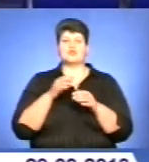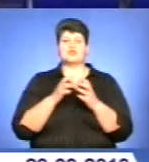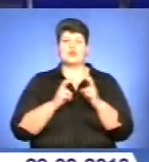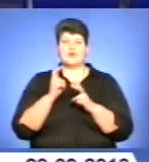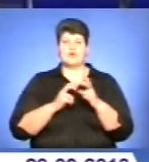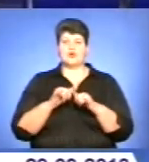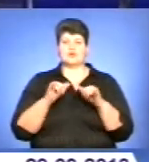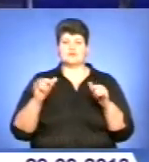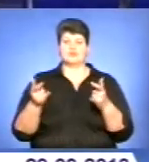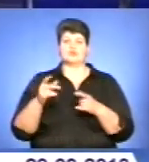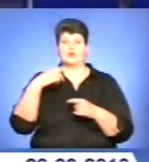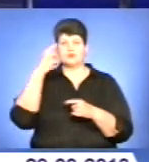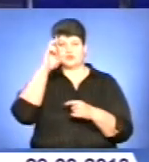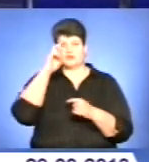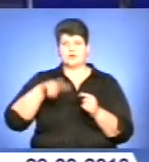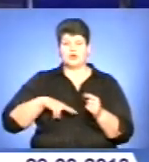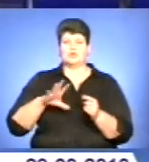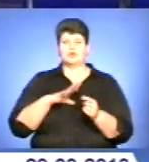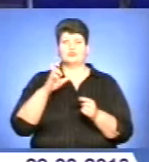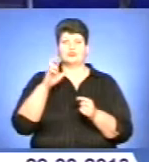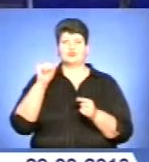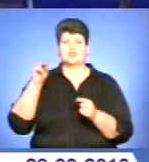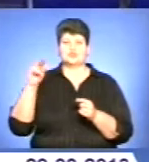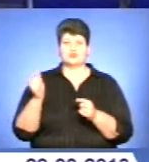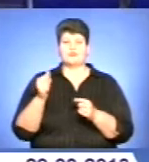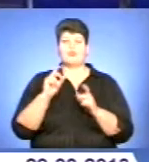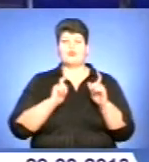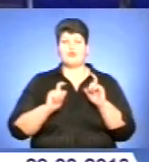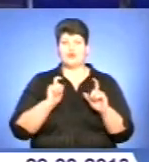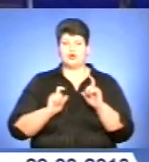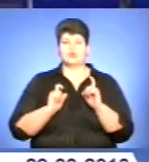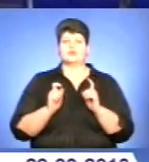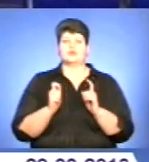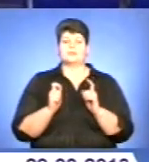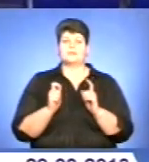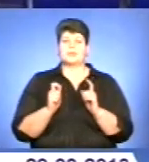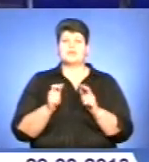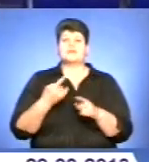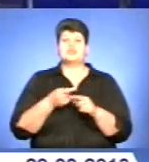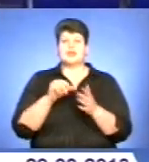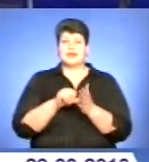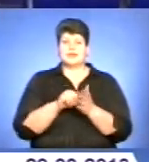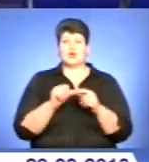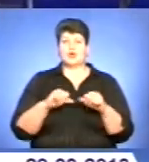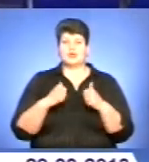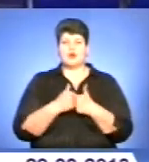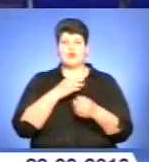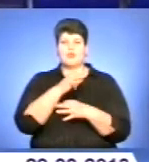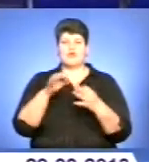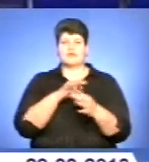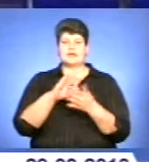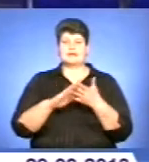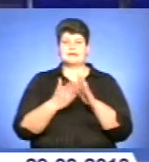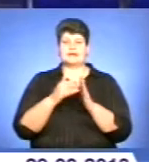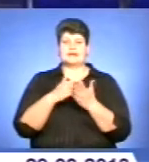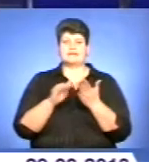Засідання відбулося у Бучацькому коледжі Подільського державного аграрно-технічного університету. Члени колегії обговорили стан ліквідації